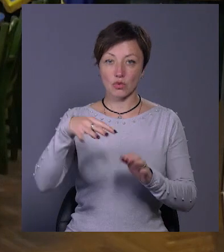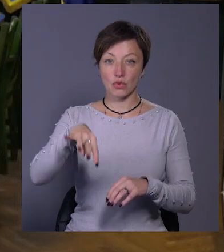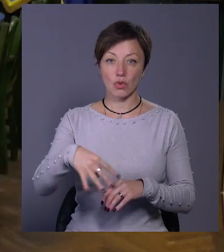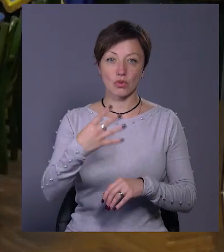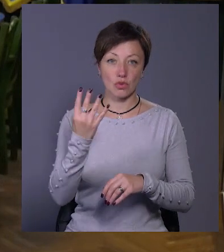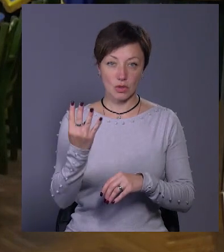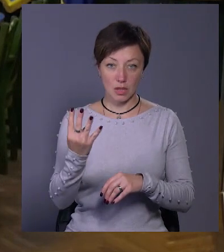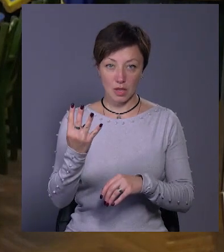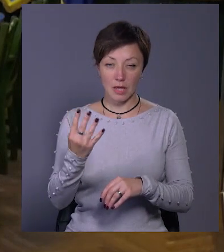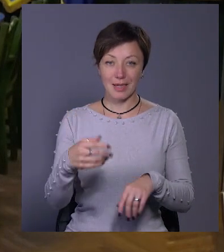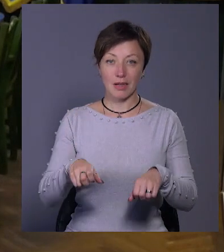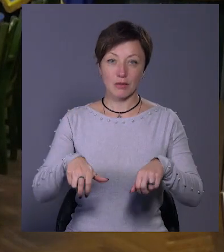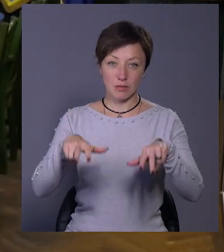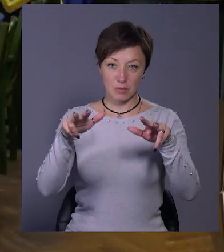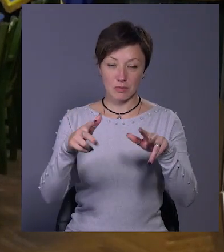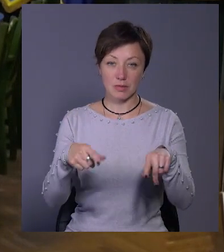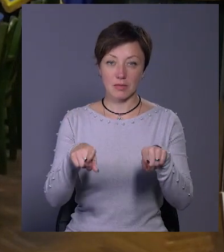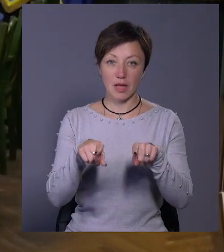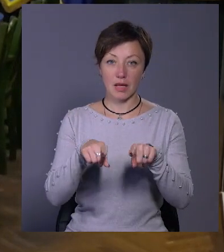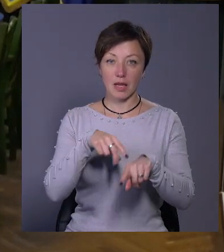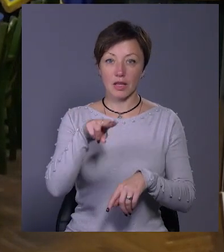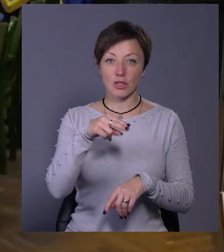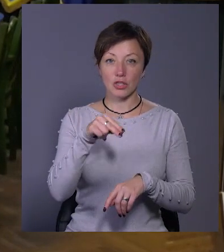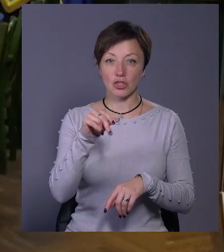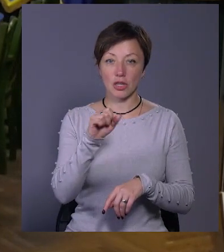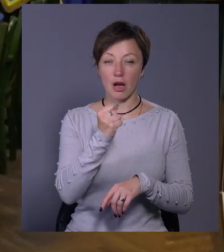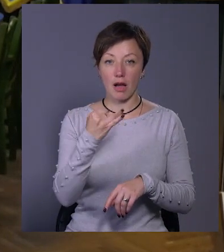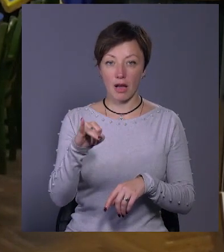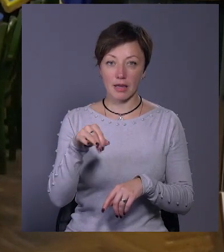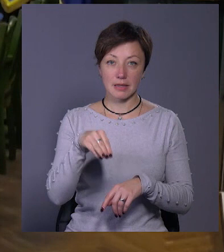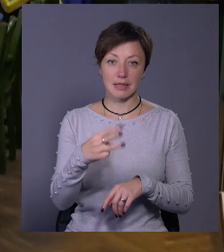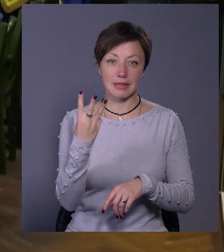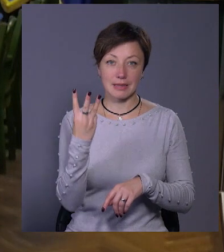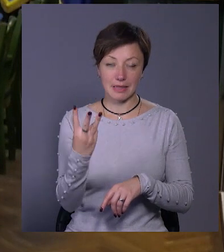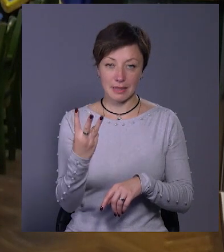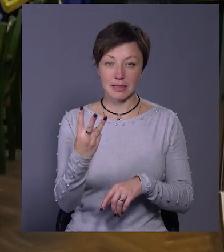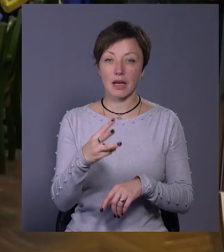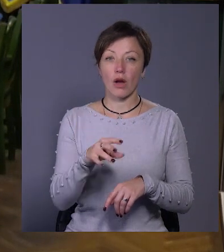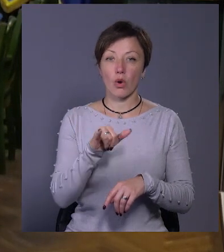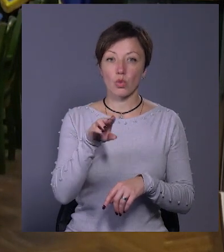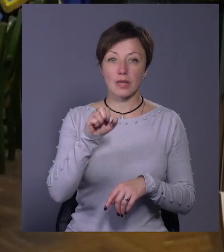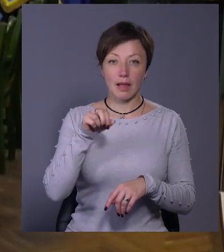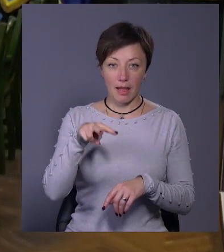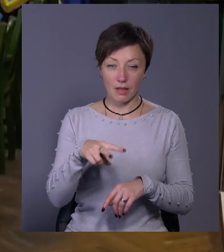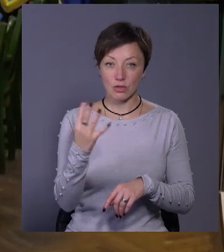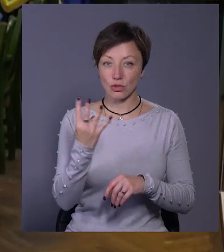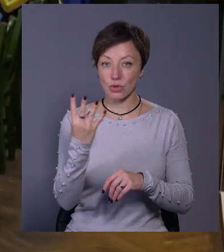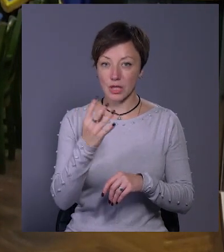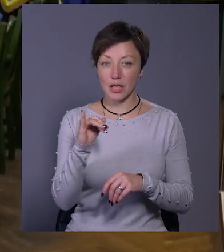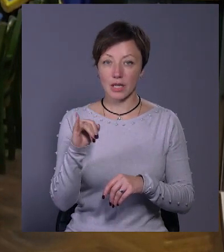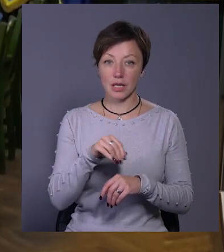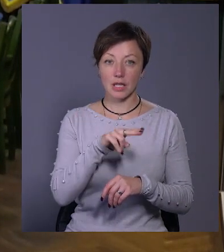квадрокоптери DJI 3T Thermal, Outel 4 Thermal і